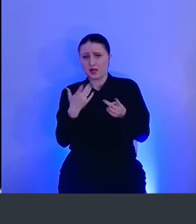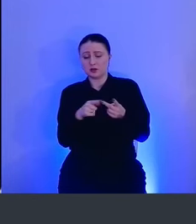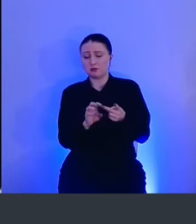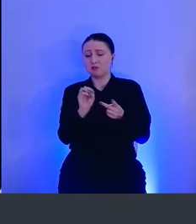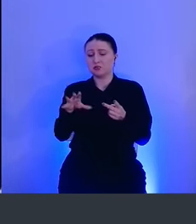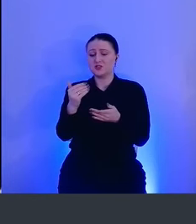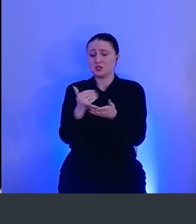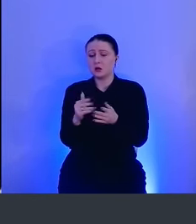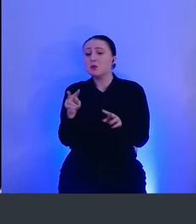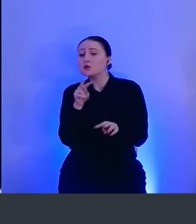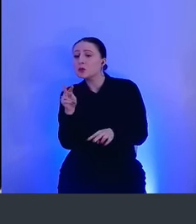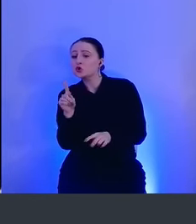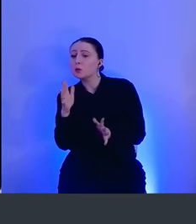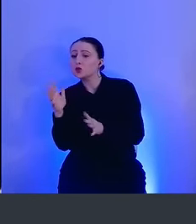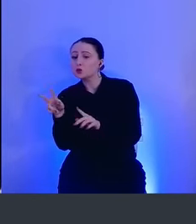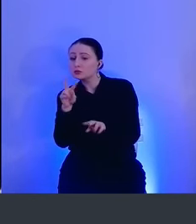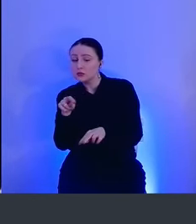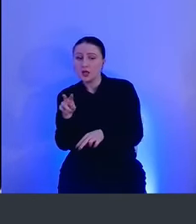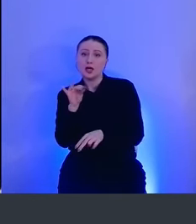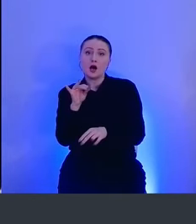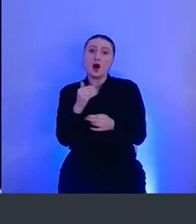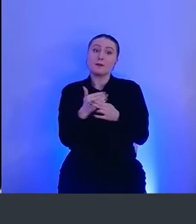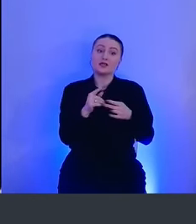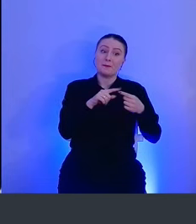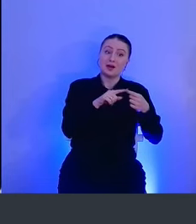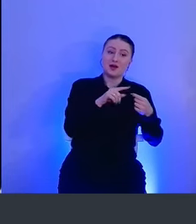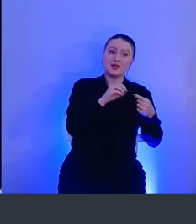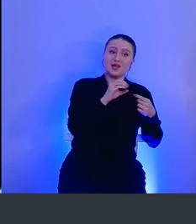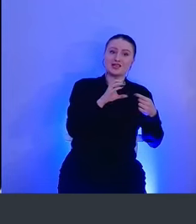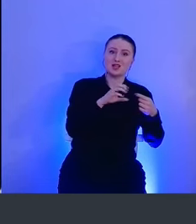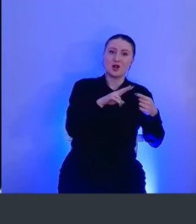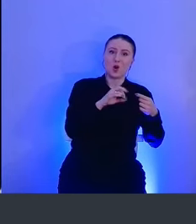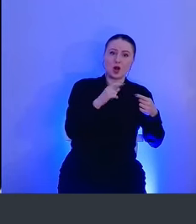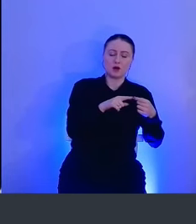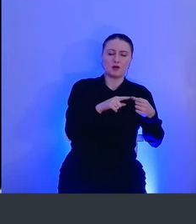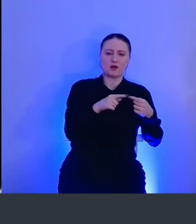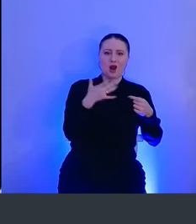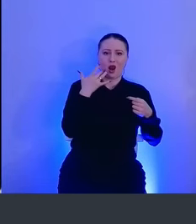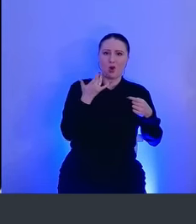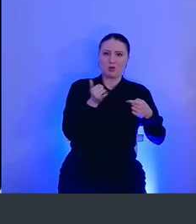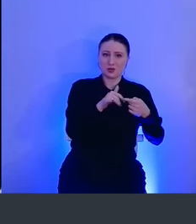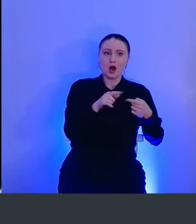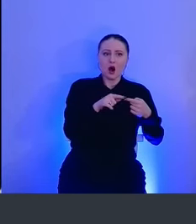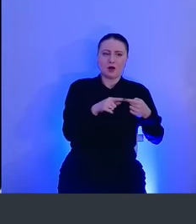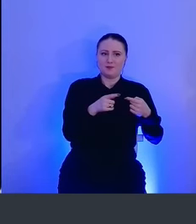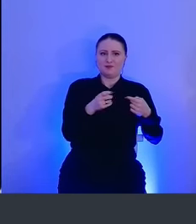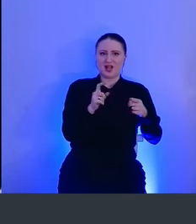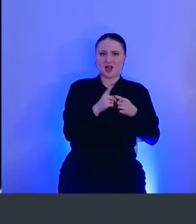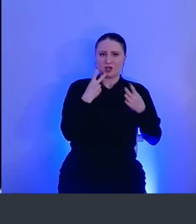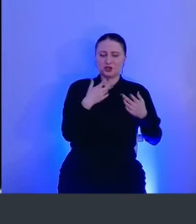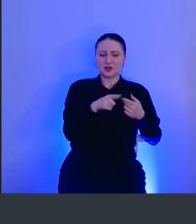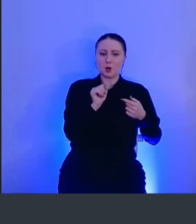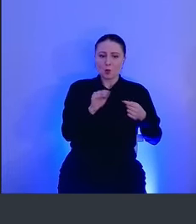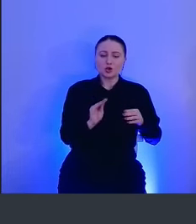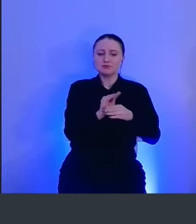систему, посмотрел, что происходит, то у ESLogger из-за своей легковесности не так все очевидно. Его можно допилить. Как